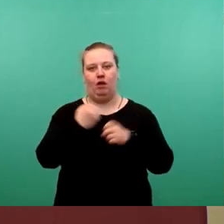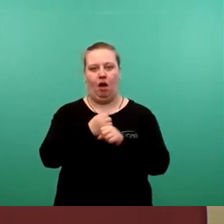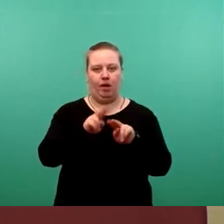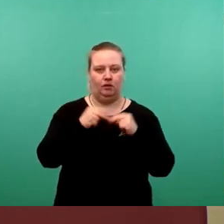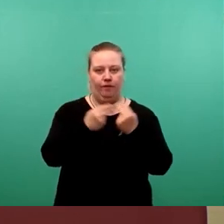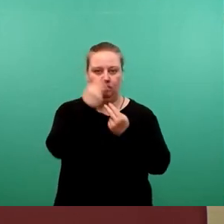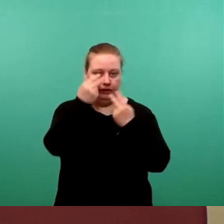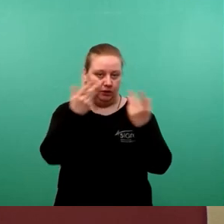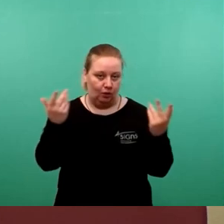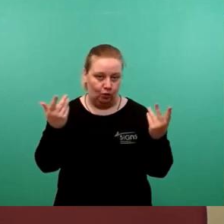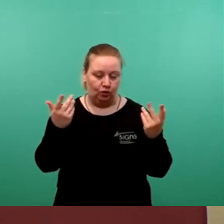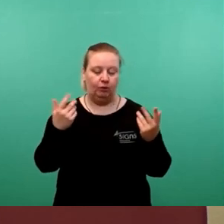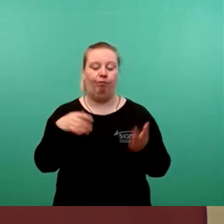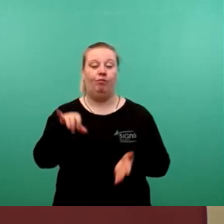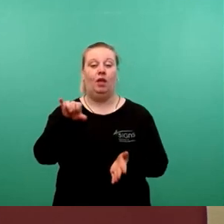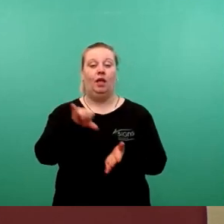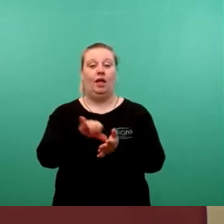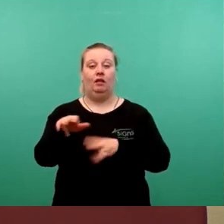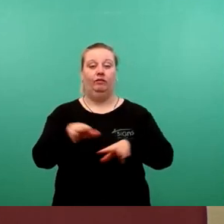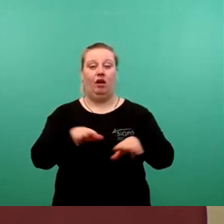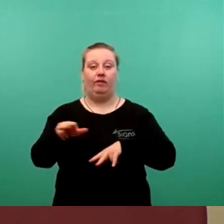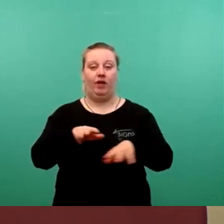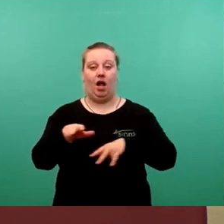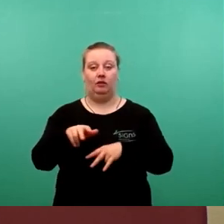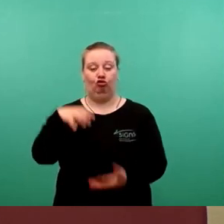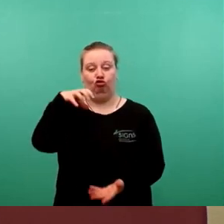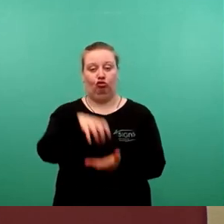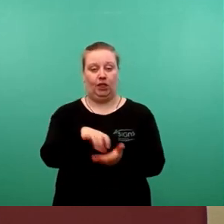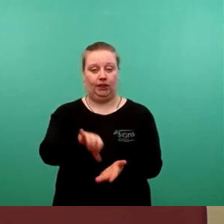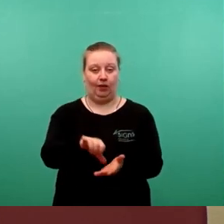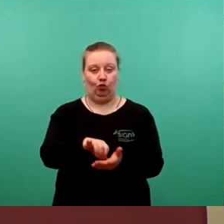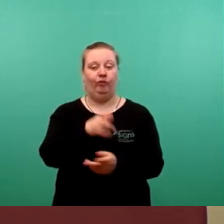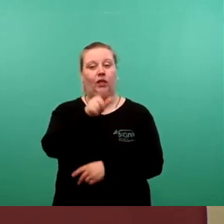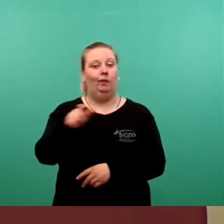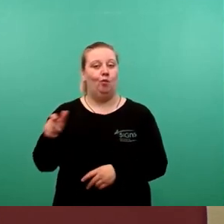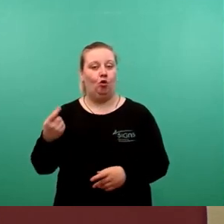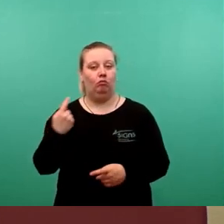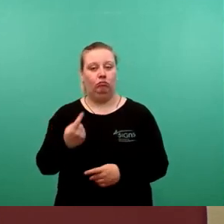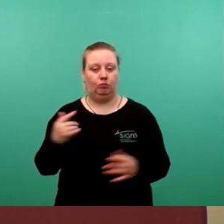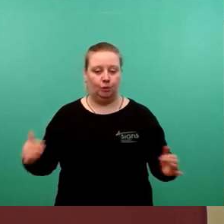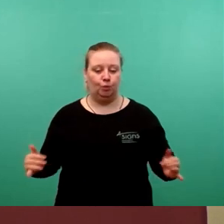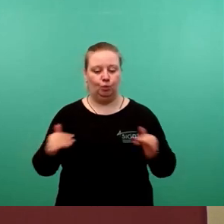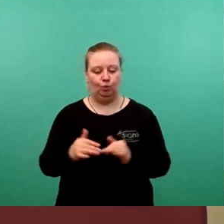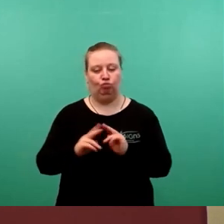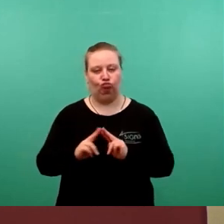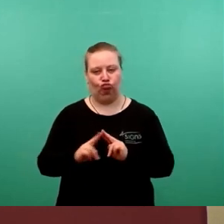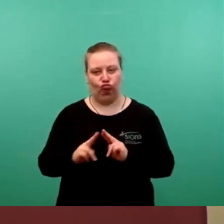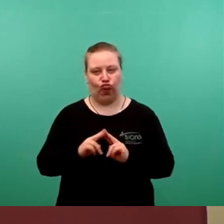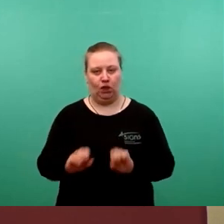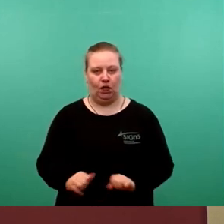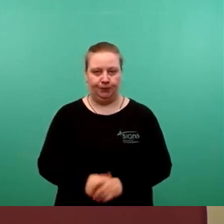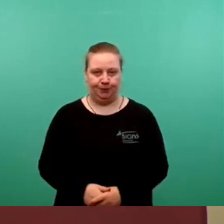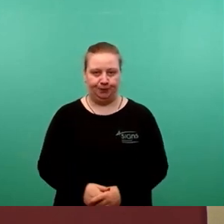Die Kernverwaltung ist das Ziel im Stadtfenstum zu konzentrieren, damit die Bürgerinnen und Bürger kurze Wege haben.